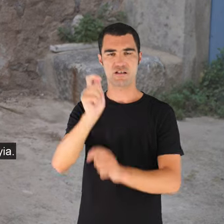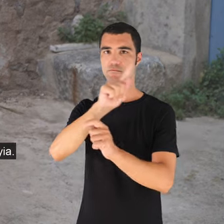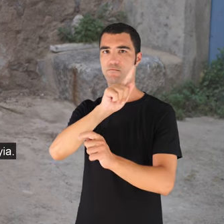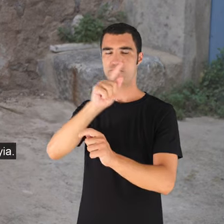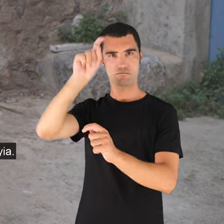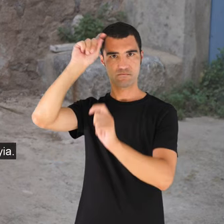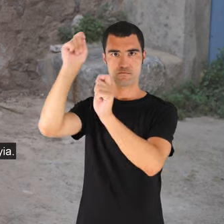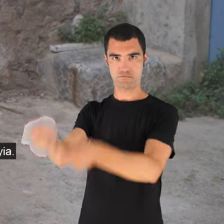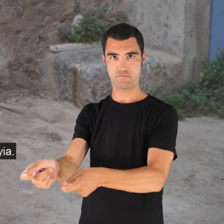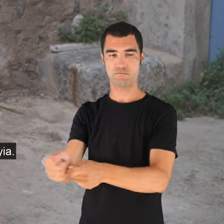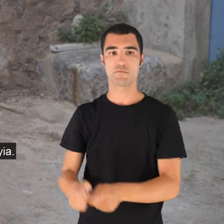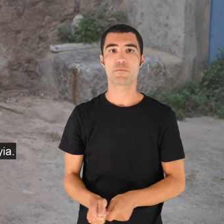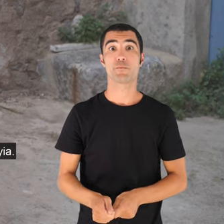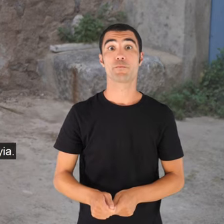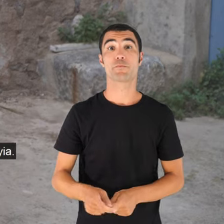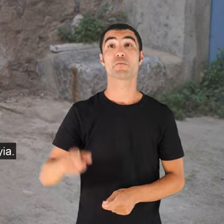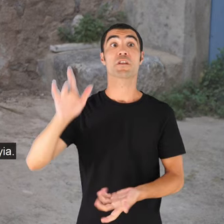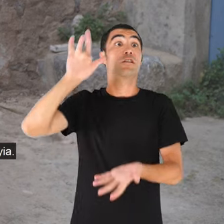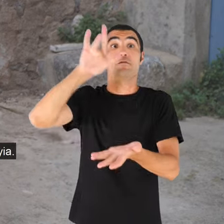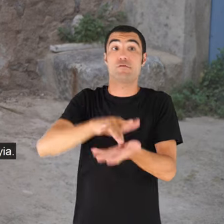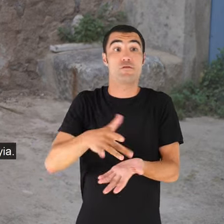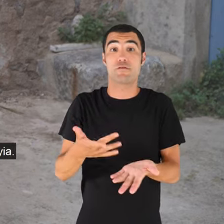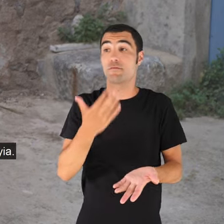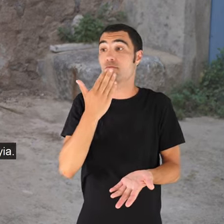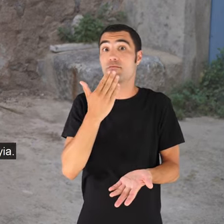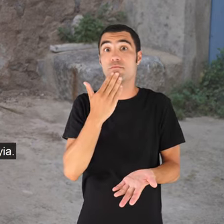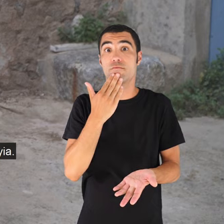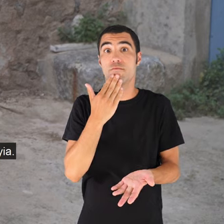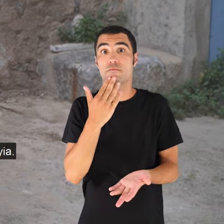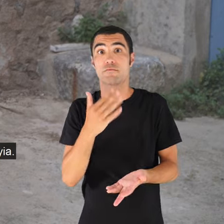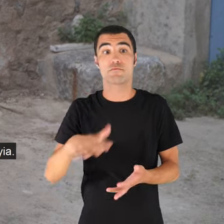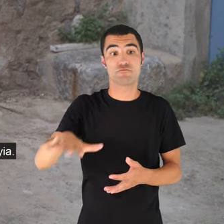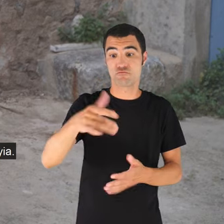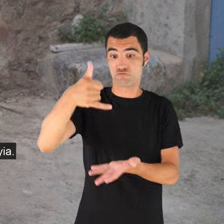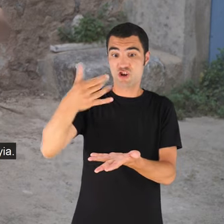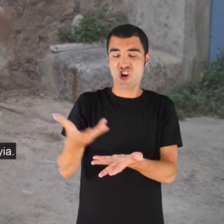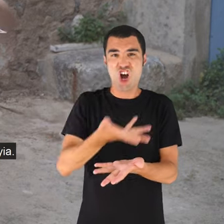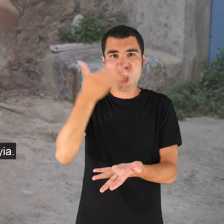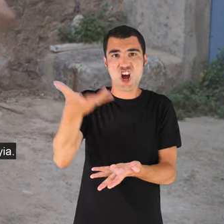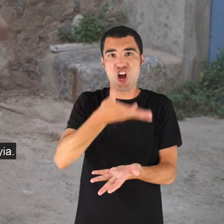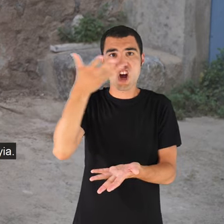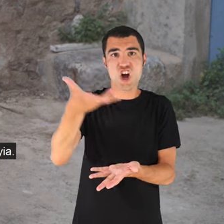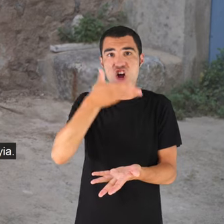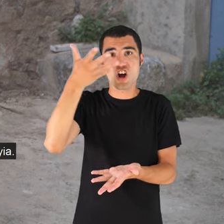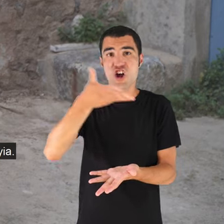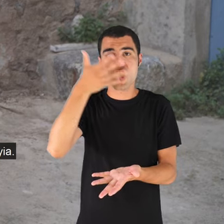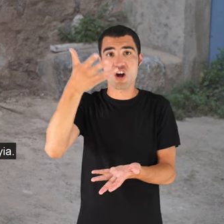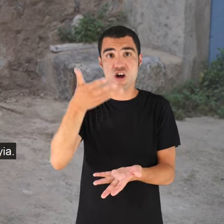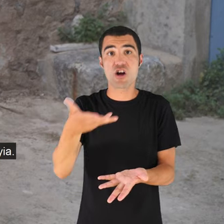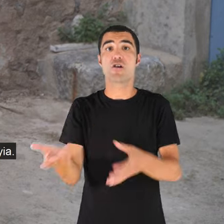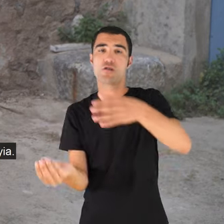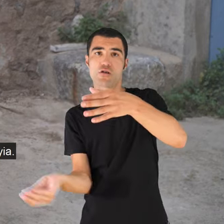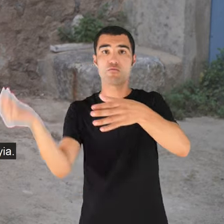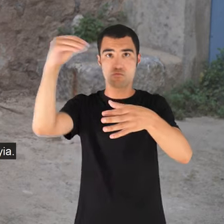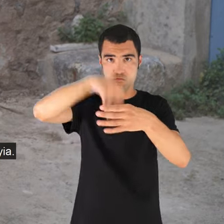quan tenia la caldera ja ben calenta i posava de dins, no me'n